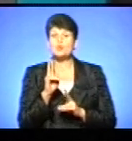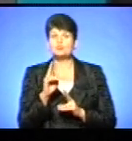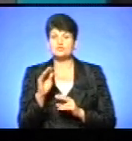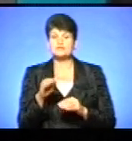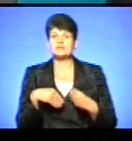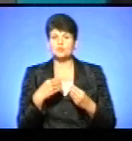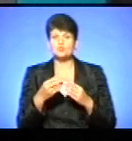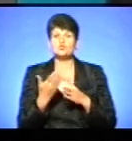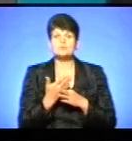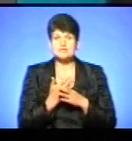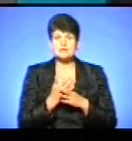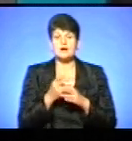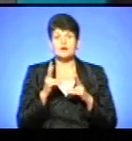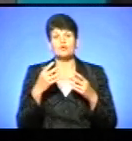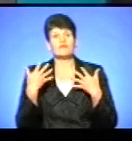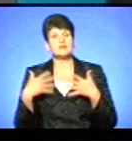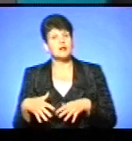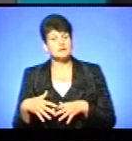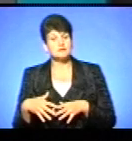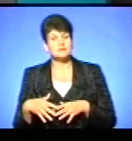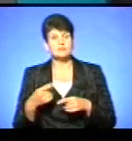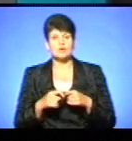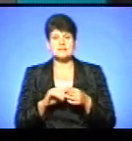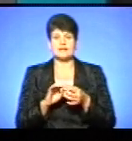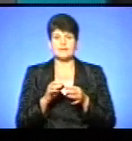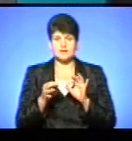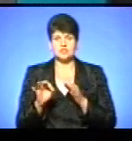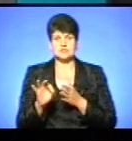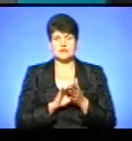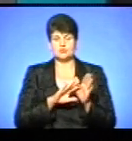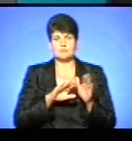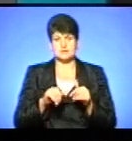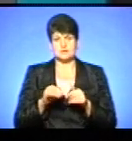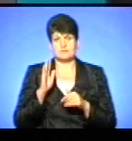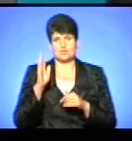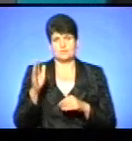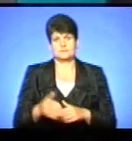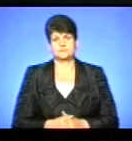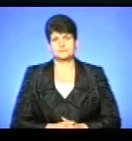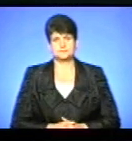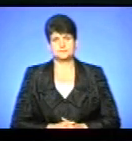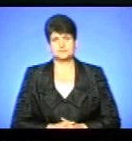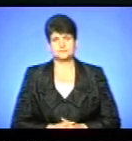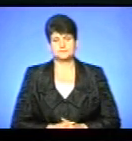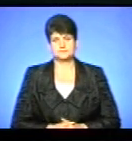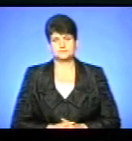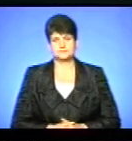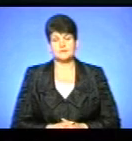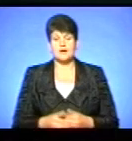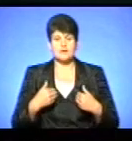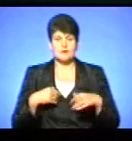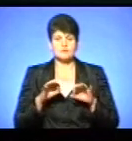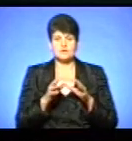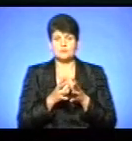призначить субсидії, а хто, можливо, їх втратить? Про це детальніше одразу після прогнозу погоди. Дочекайтеся. А я